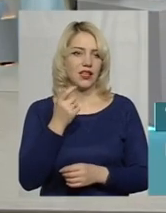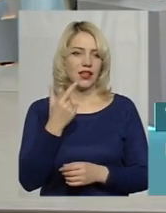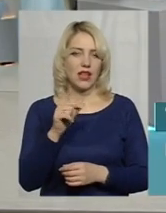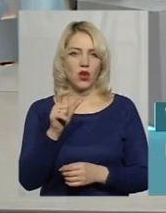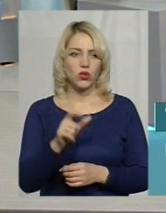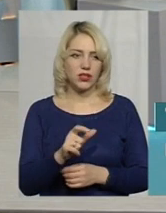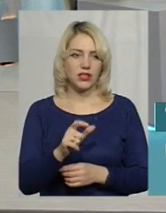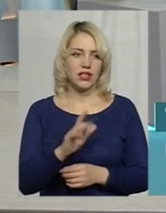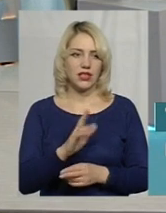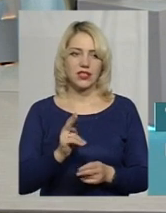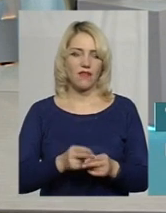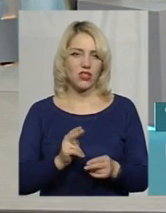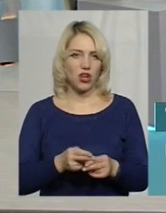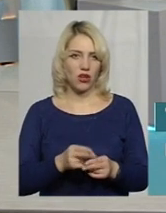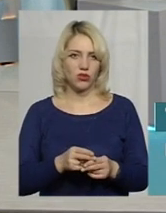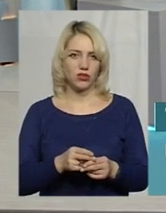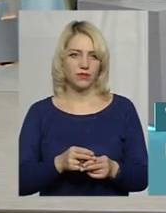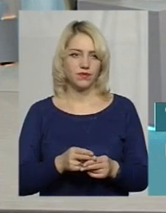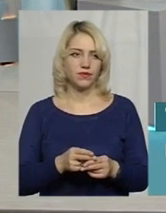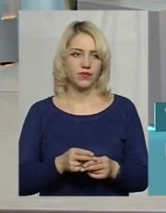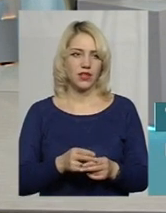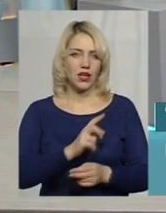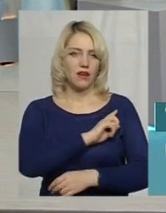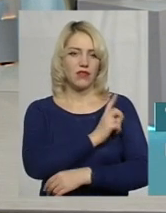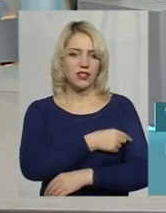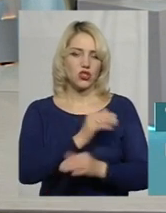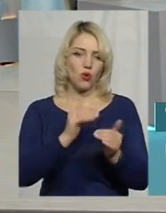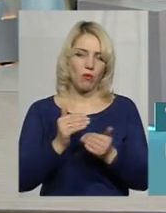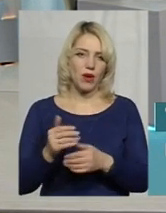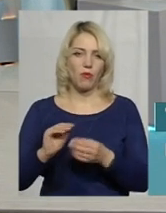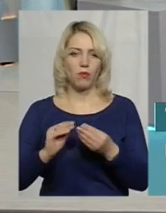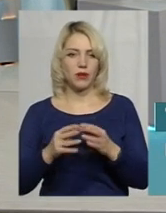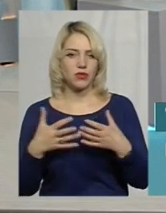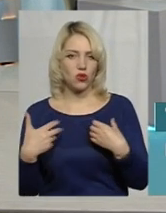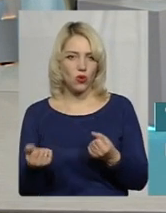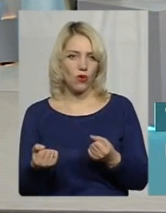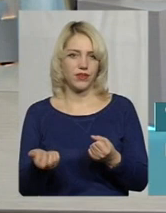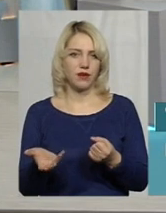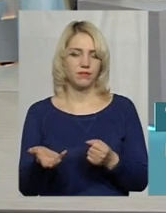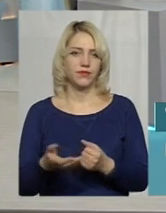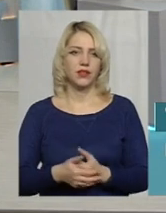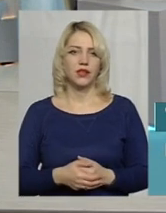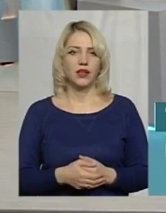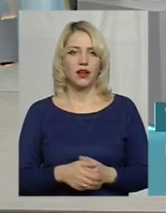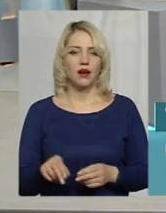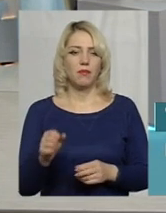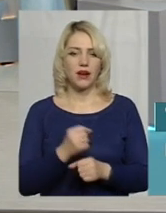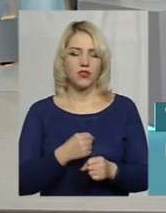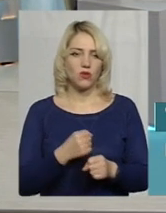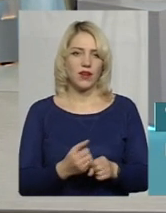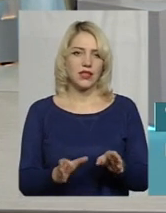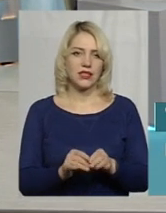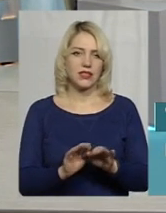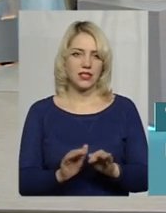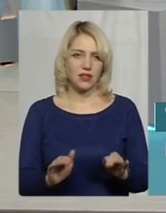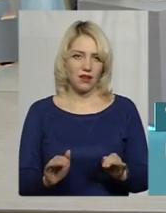людині не заважають фізичні обмеження, проблеми зі здоров'ям, працювати з дітками.